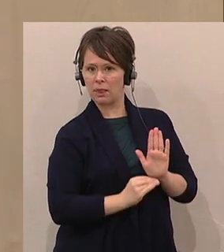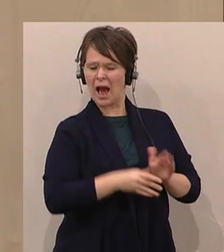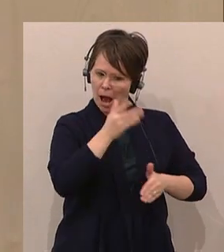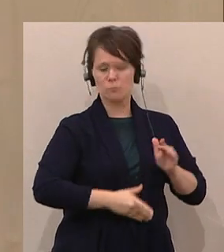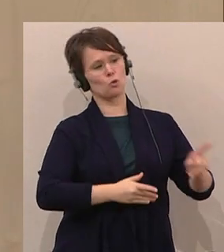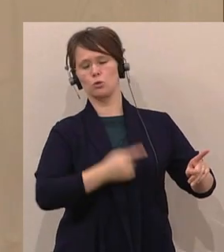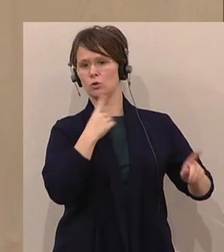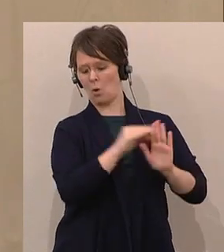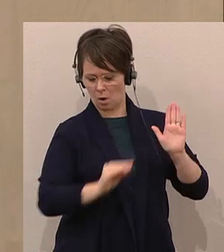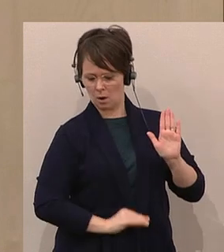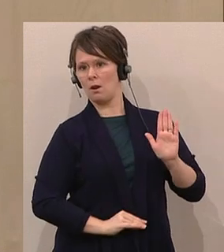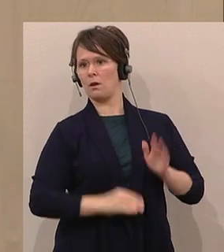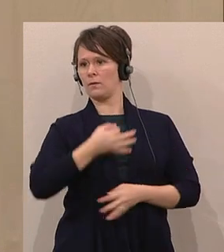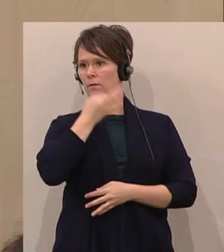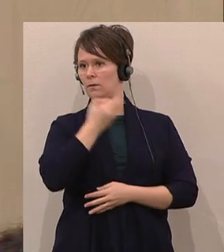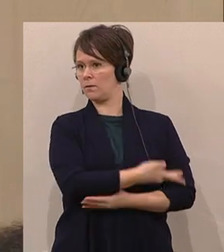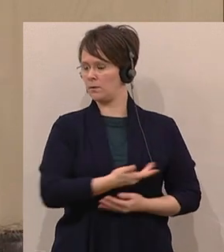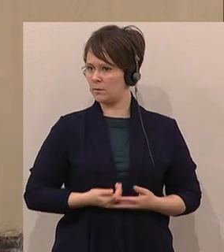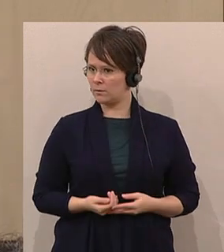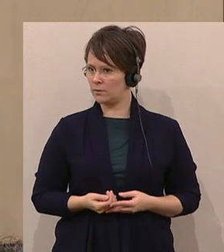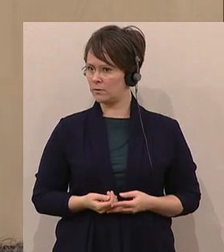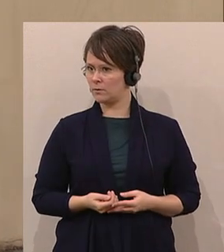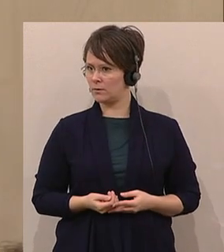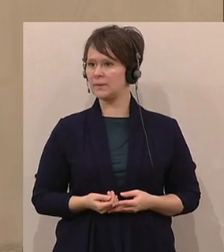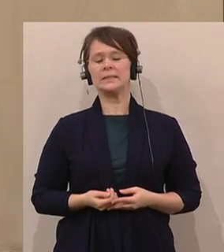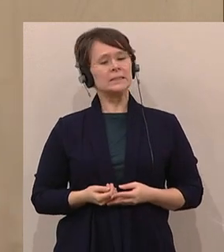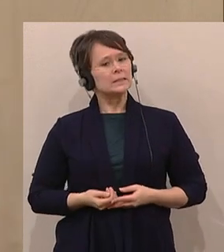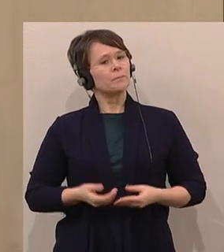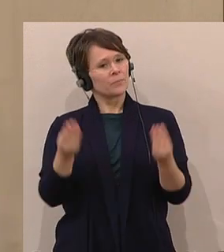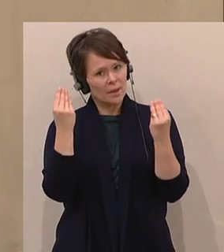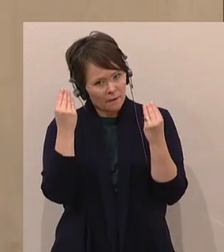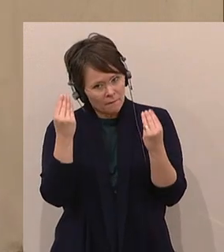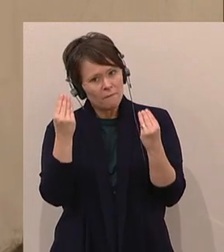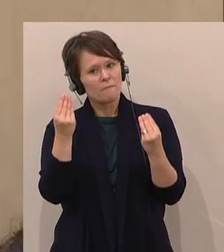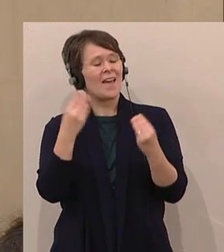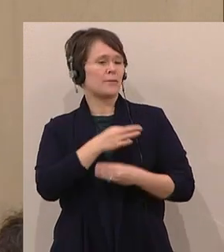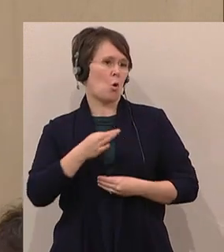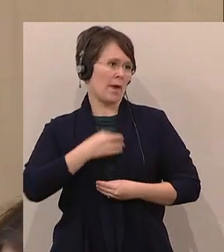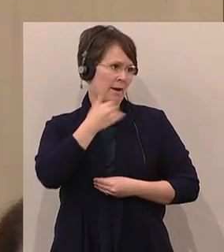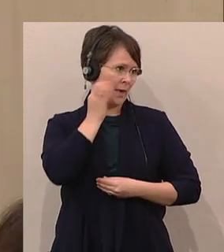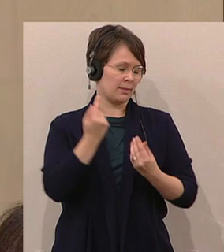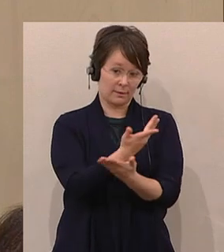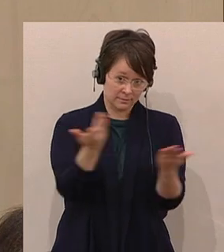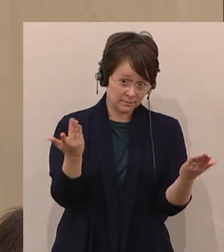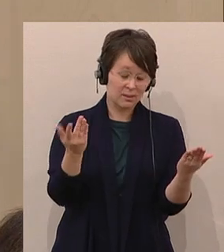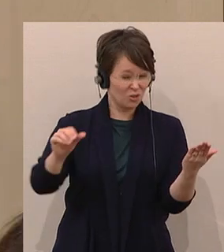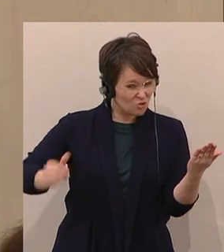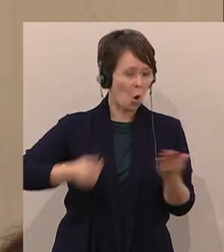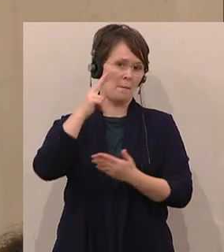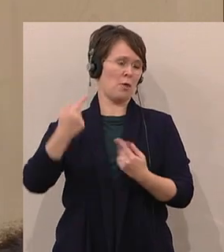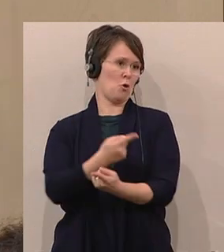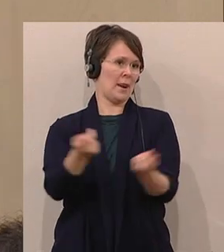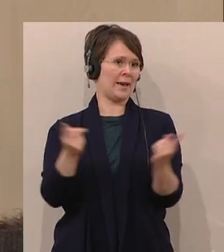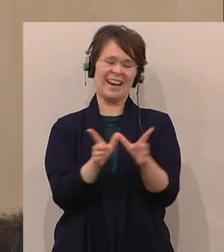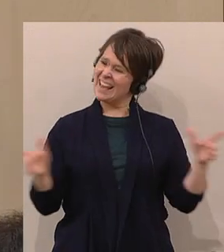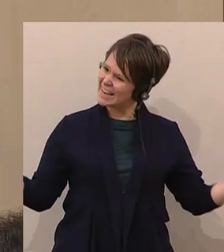Ende der Tagesordnung. Ich ersuche Sie, werte Kolleginnen und Kollegen, das noch einmal zu überlegen, ob wir nicht gemeinsam ein